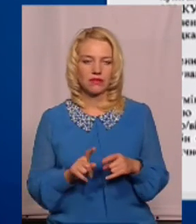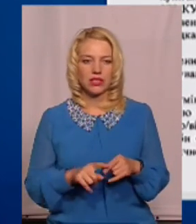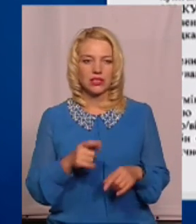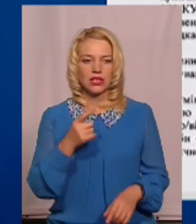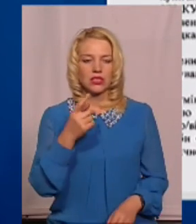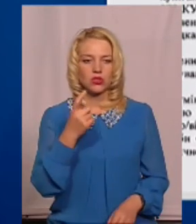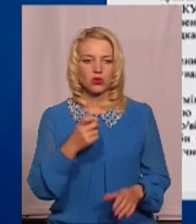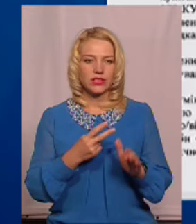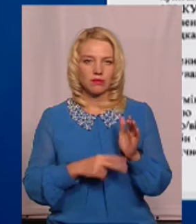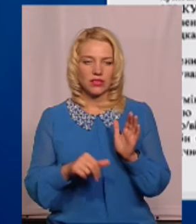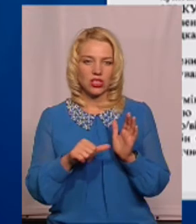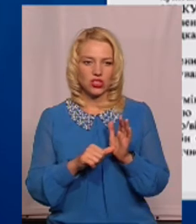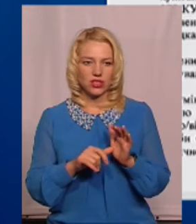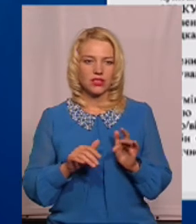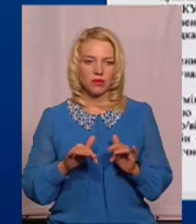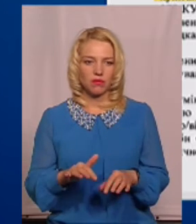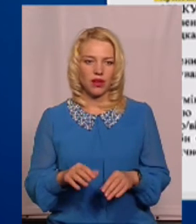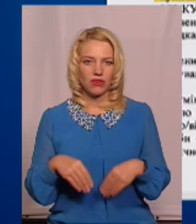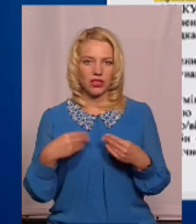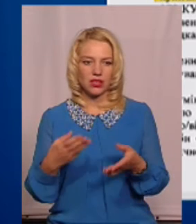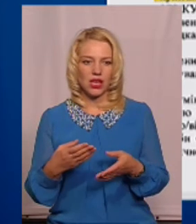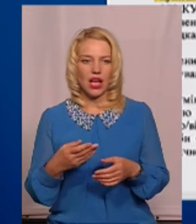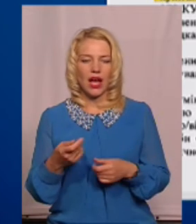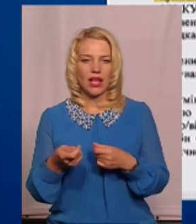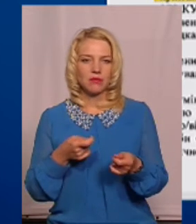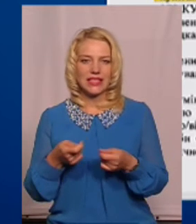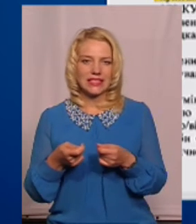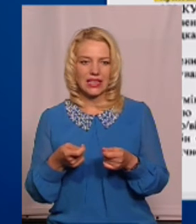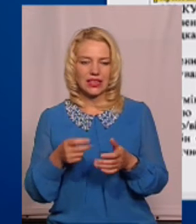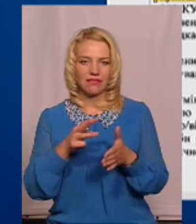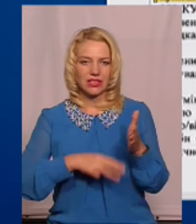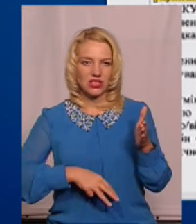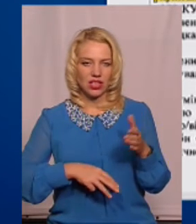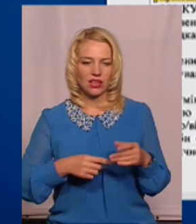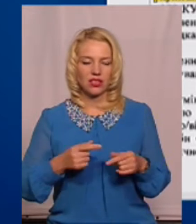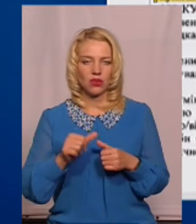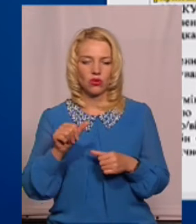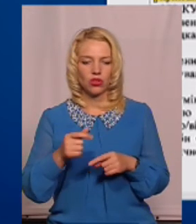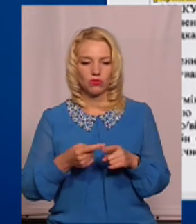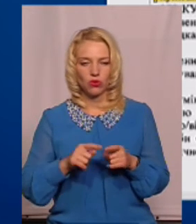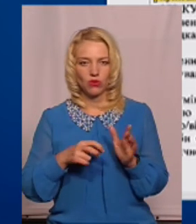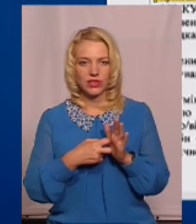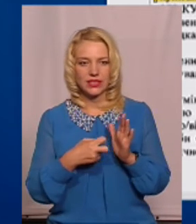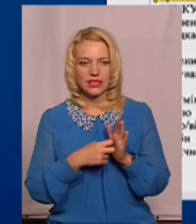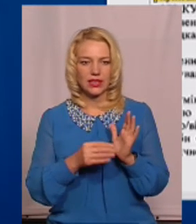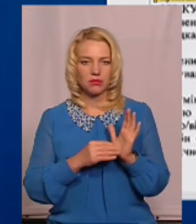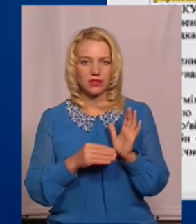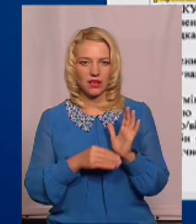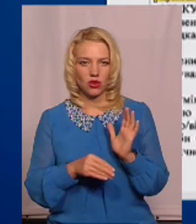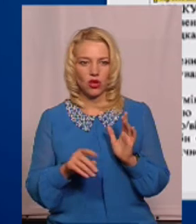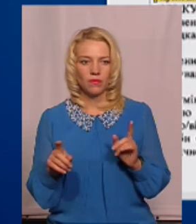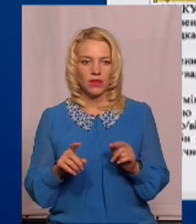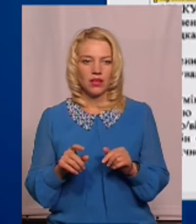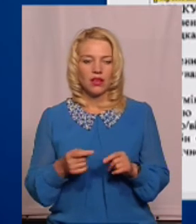176 справах накладено адміністративне стягнення. Крім того, у листі повідомляється, цитую,